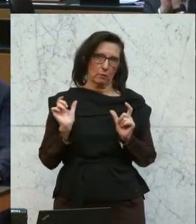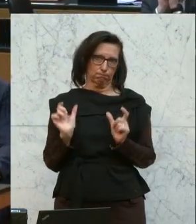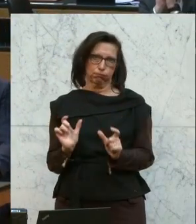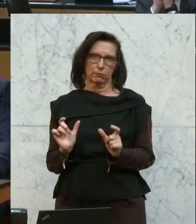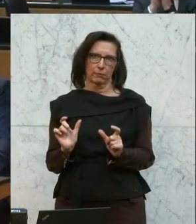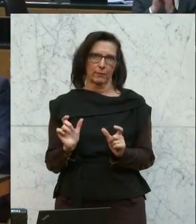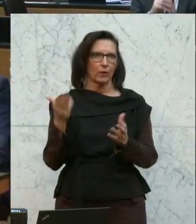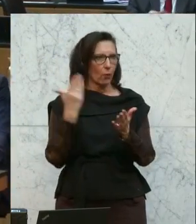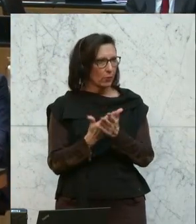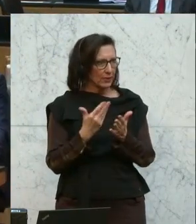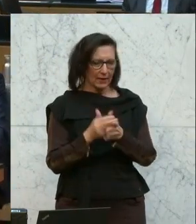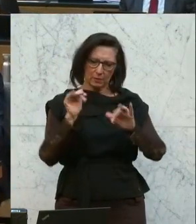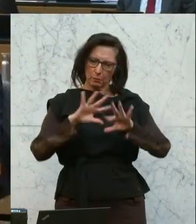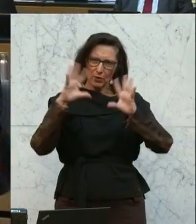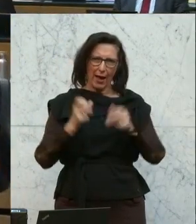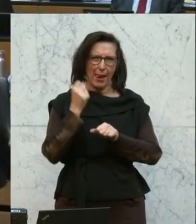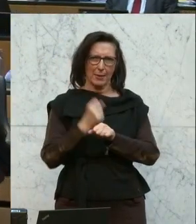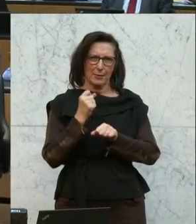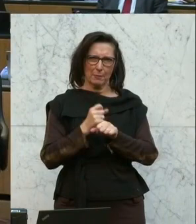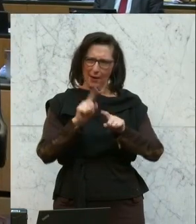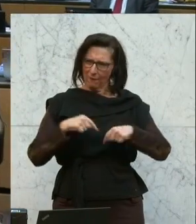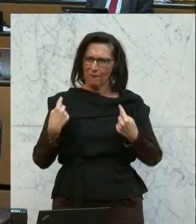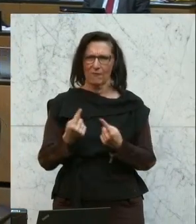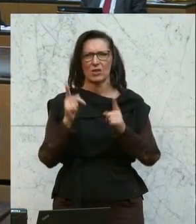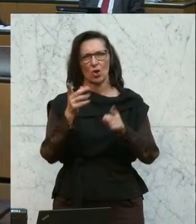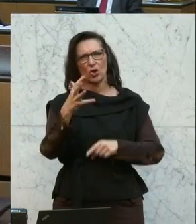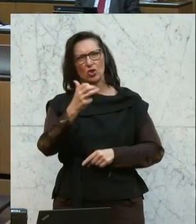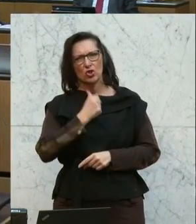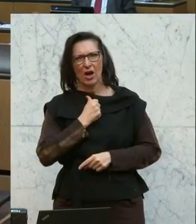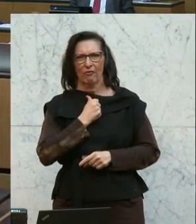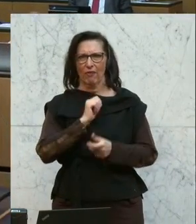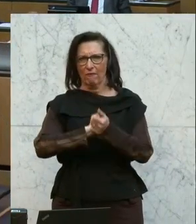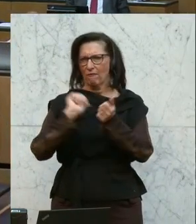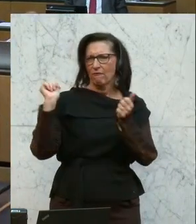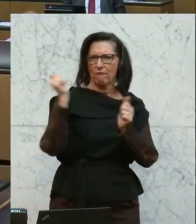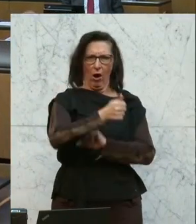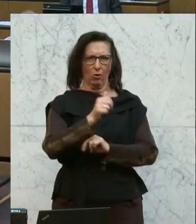gilt es, alle Weichen zu stellen, damit es uns gelingt, uns da auch an die Spitze zu stellen.